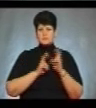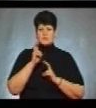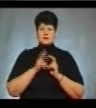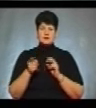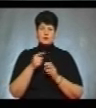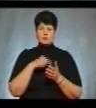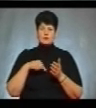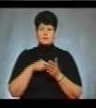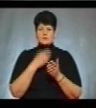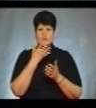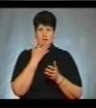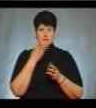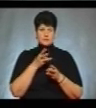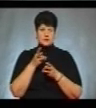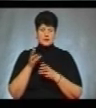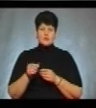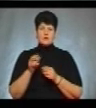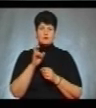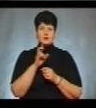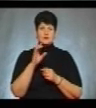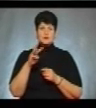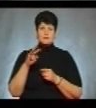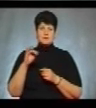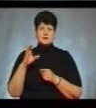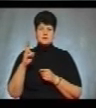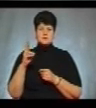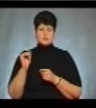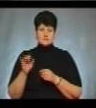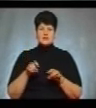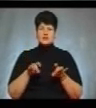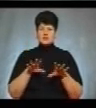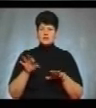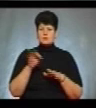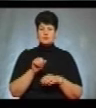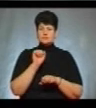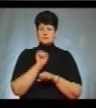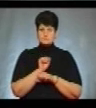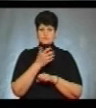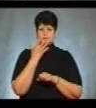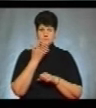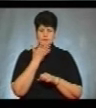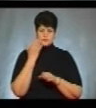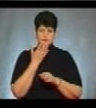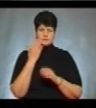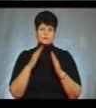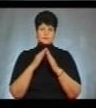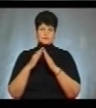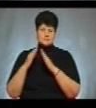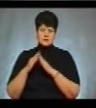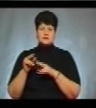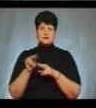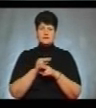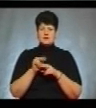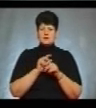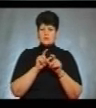«Тернопільміськтеплокомуненерго» Богдан Миськів. Рішення про припинення теплопостачання житлових будинків, лікувальних закладів,